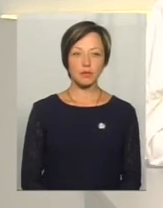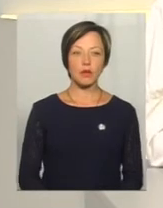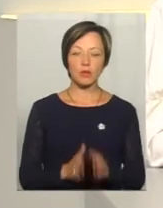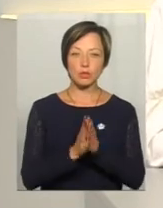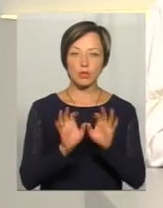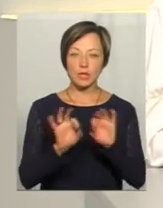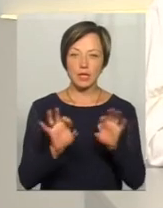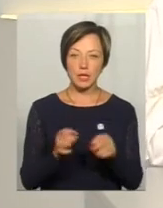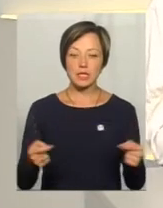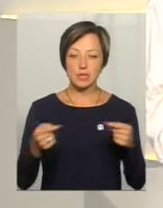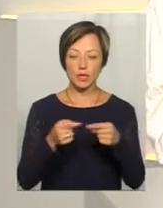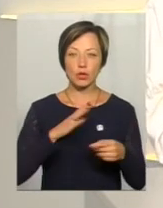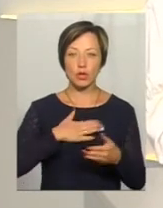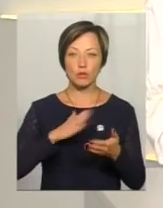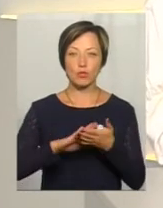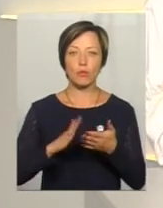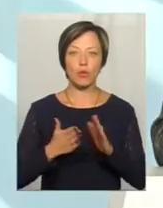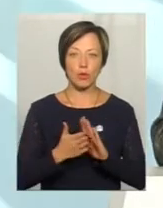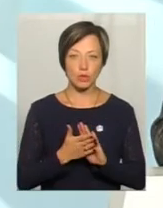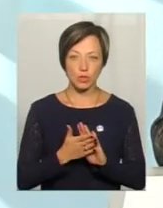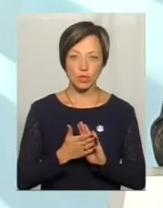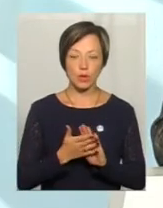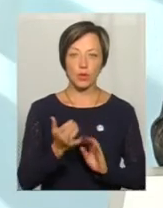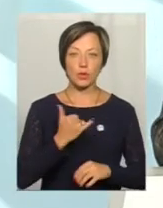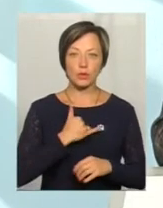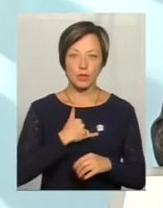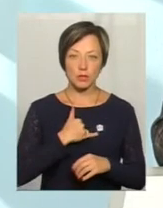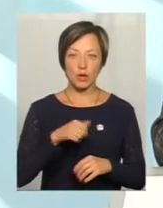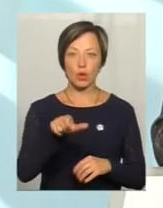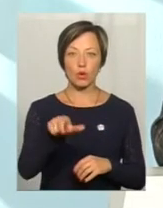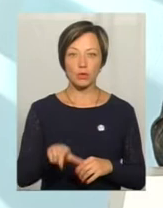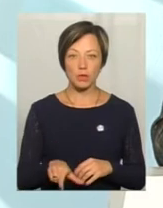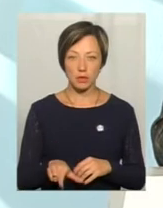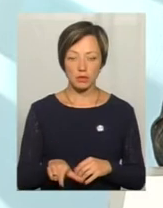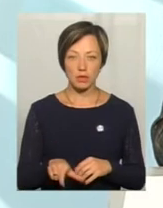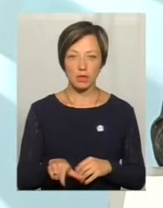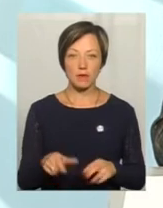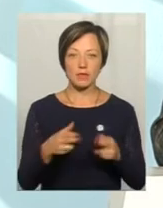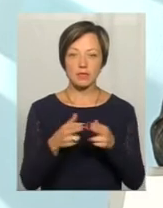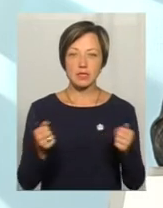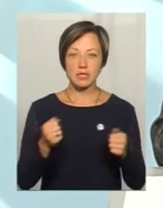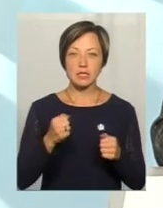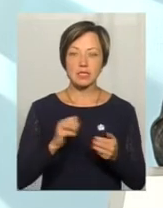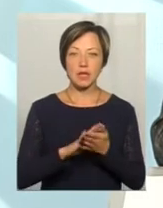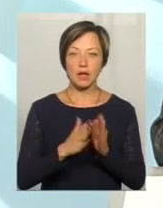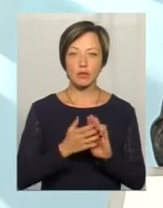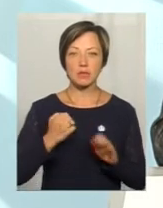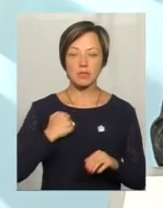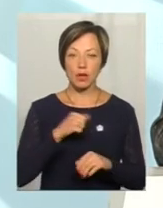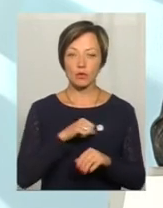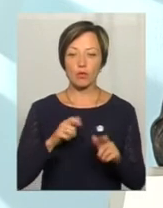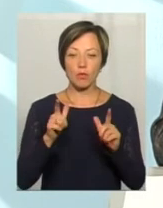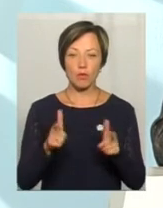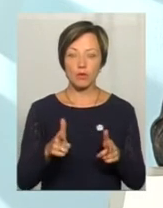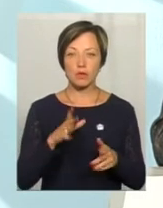Згідно нашого положення, в нас людина, визнається статус бійця-добровольця, він має підтвердити,